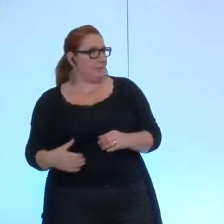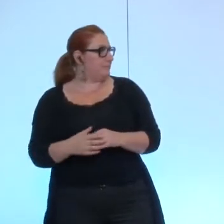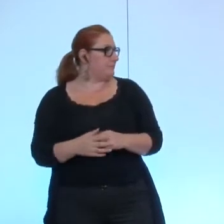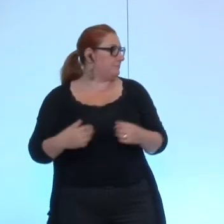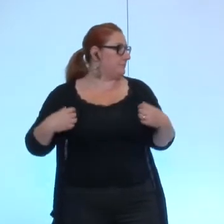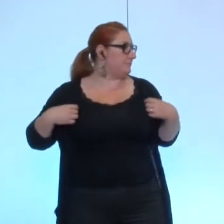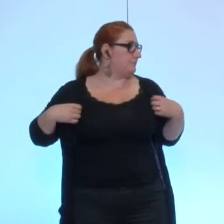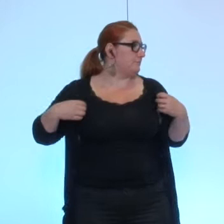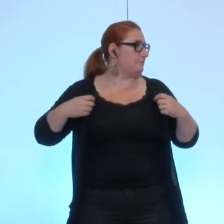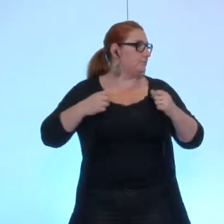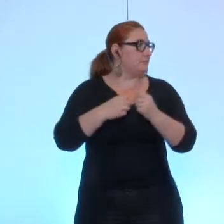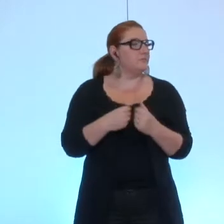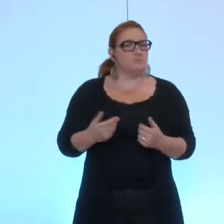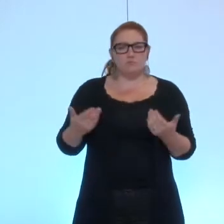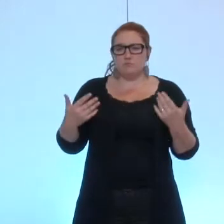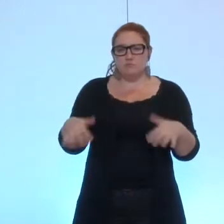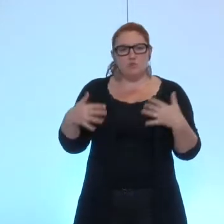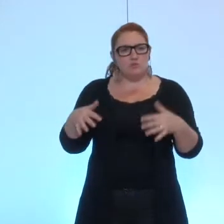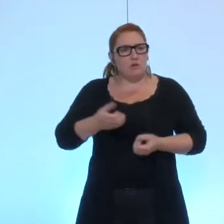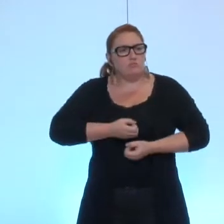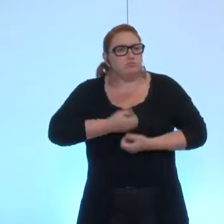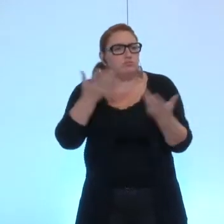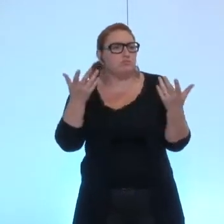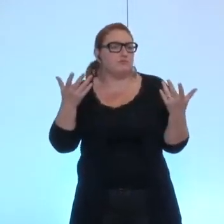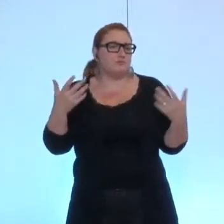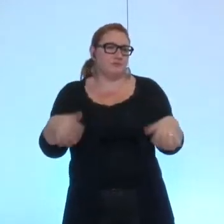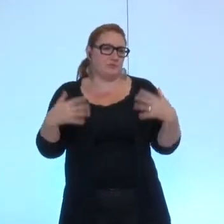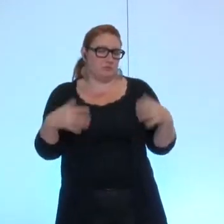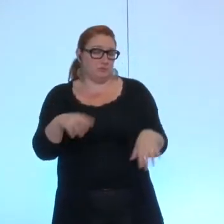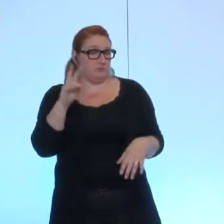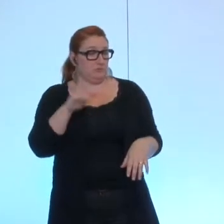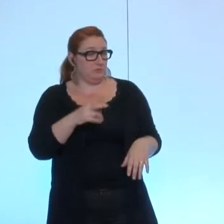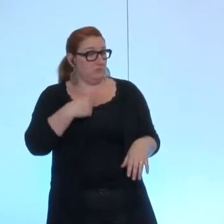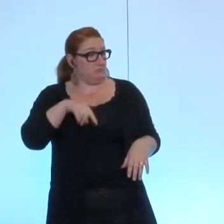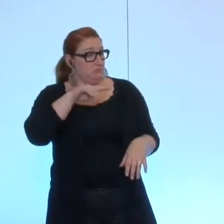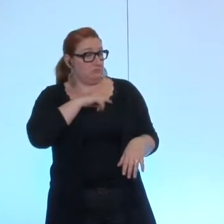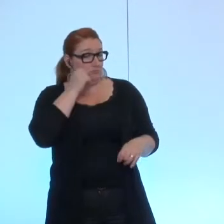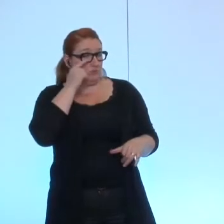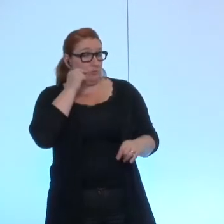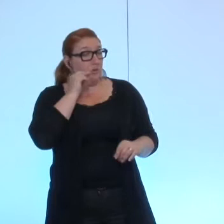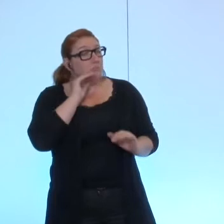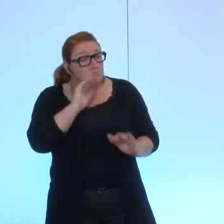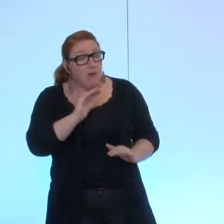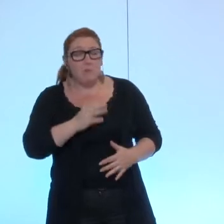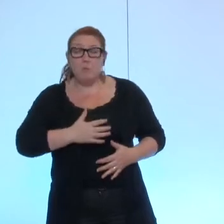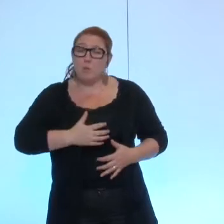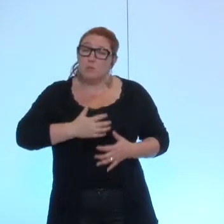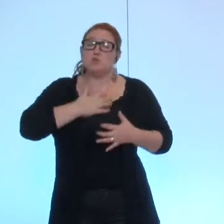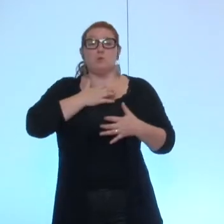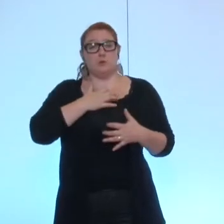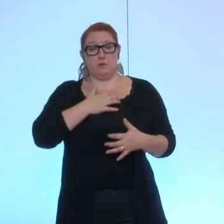Nous l'avons déjà exprimé. Nous sommes surpris, choqués même, par cette délibération.